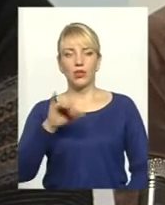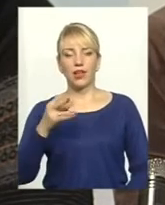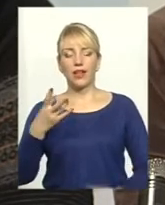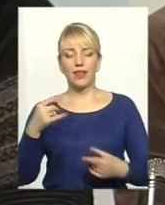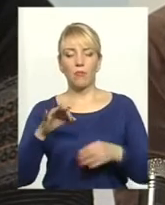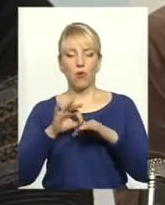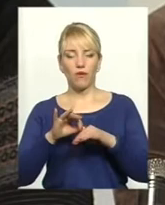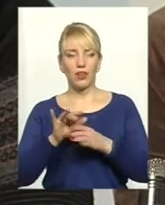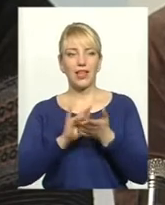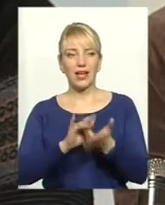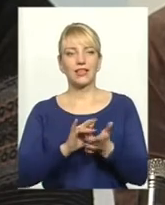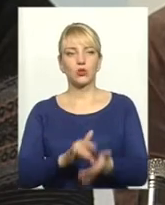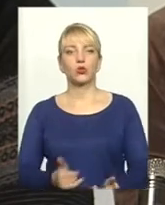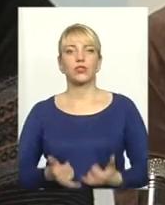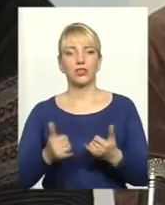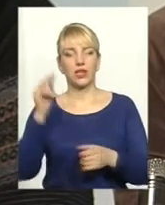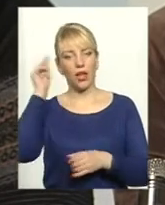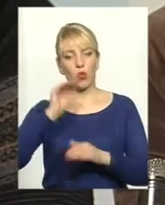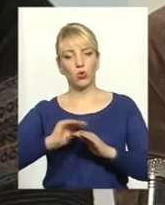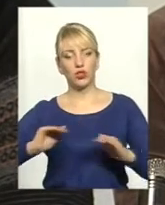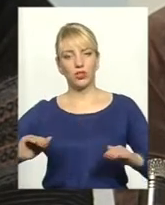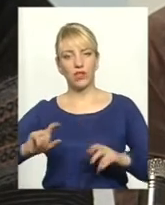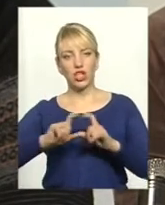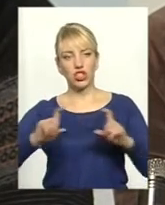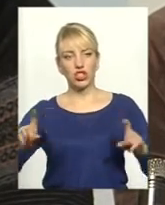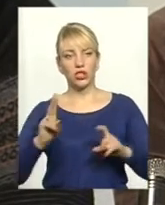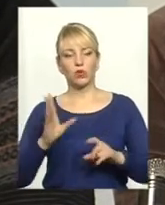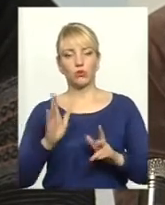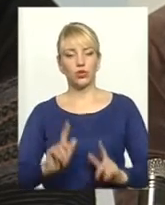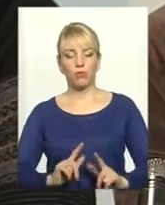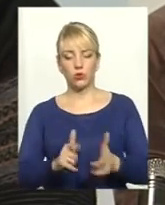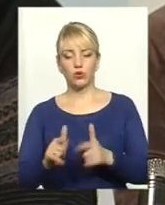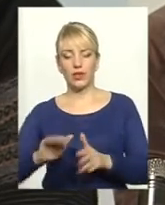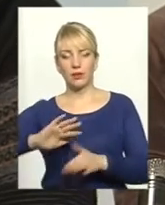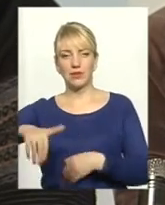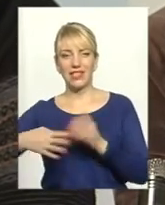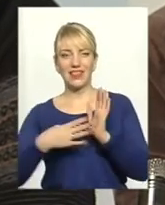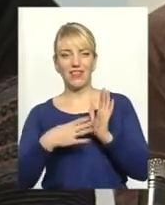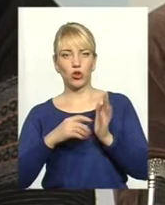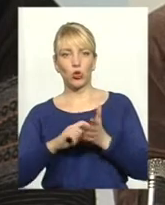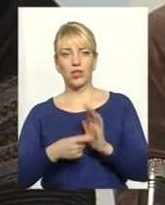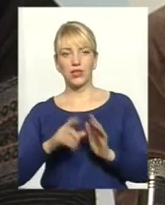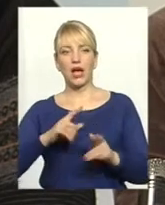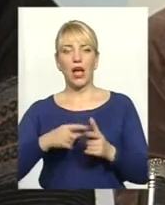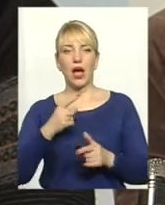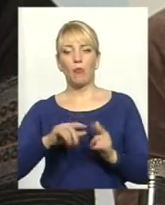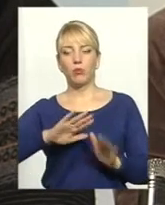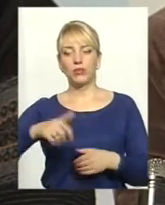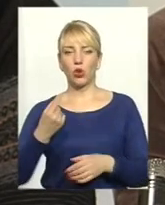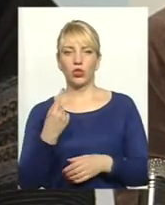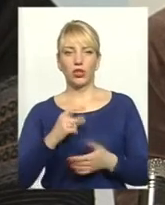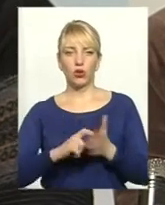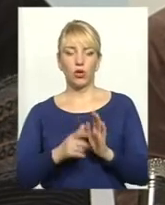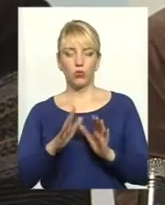учнів шкіл, які будуть поступати після 9 класу або після 11 класу і будуть